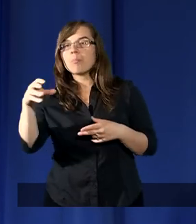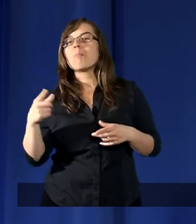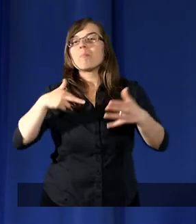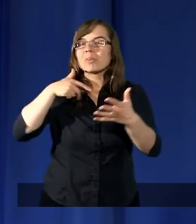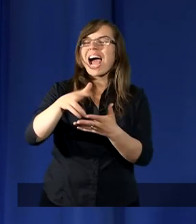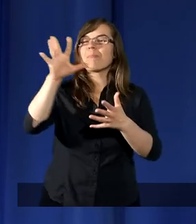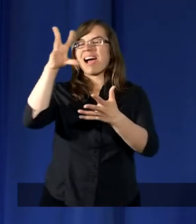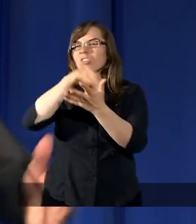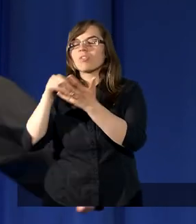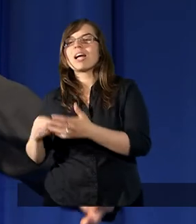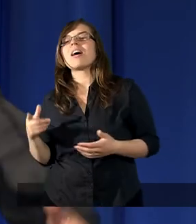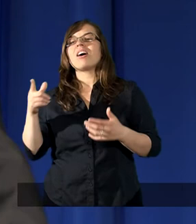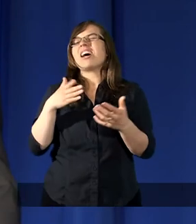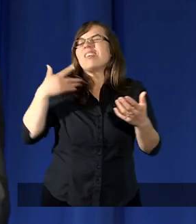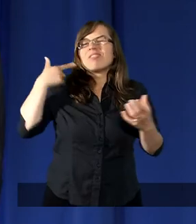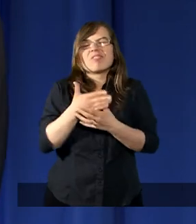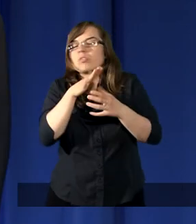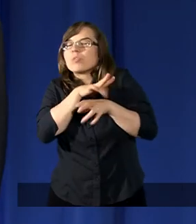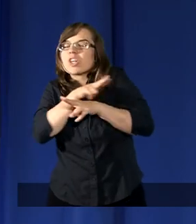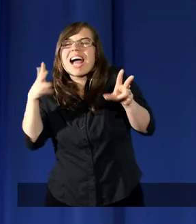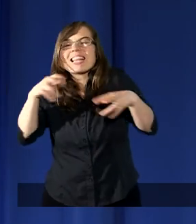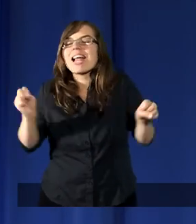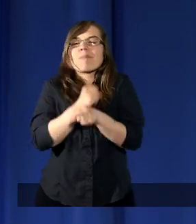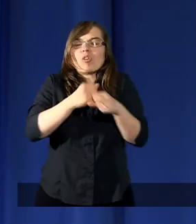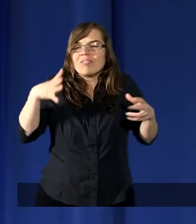przechodził, wiarę w rzeczy niemożliwe,